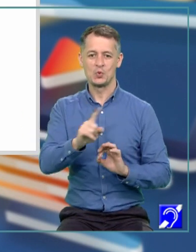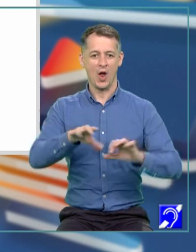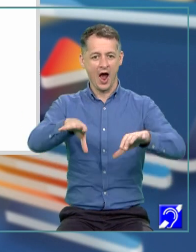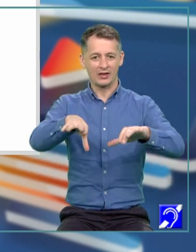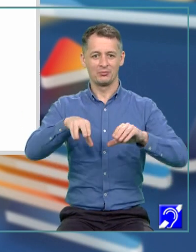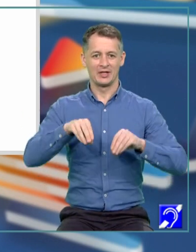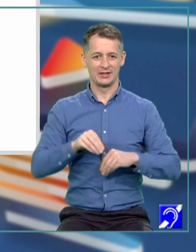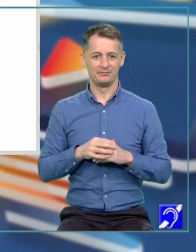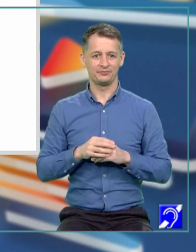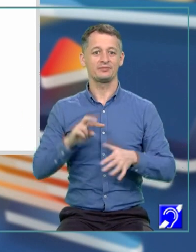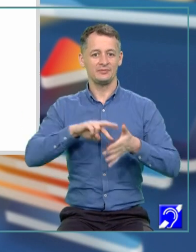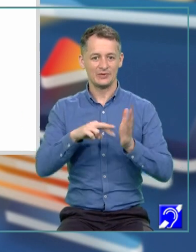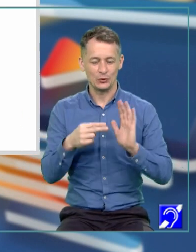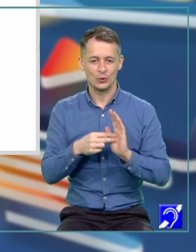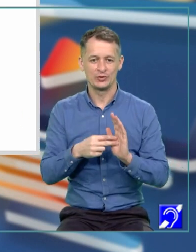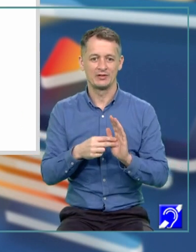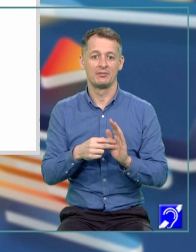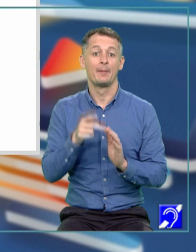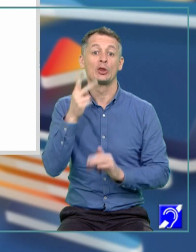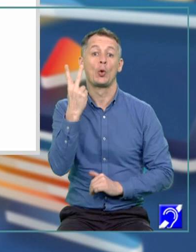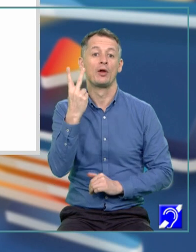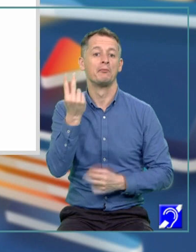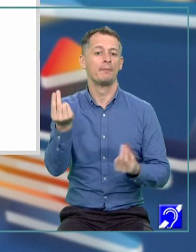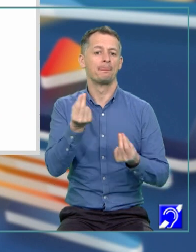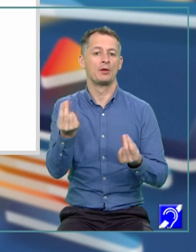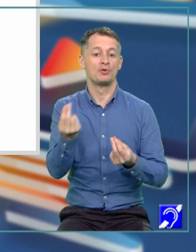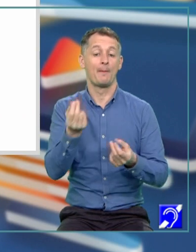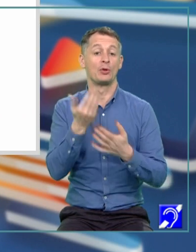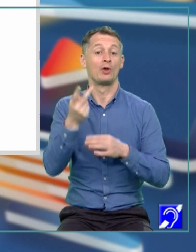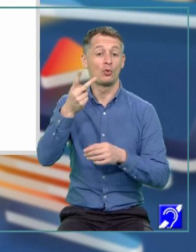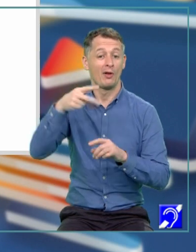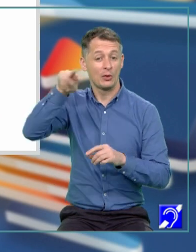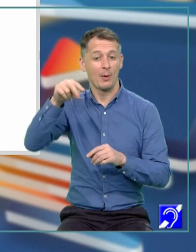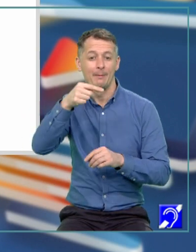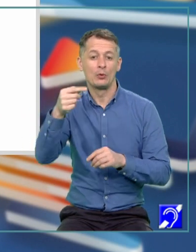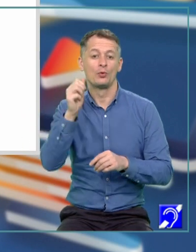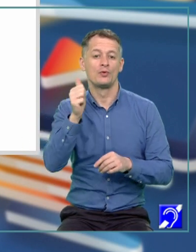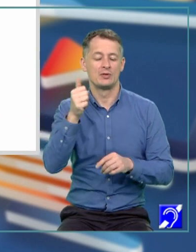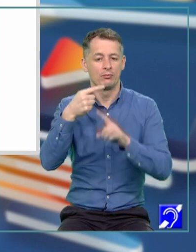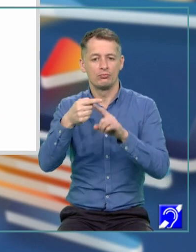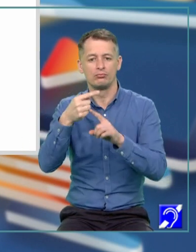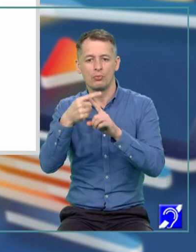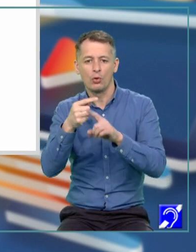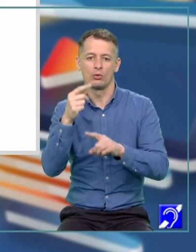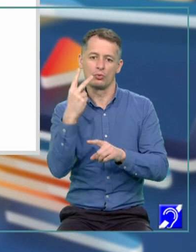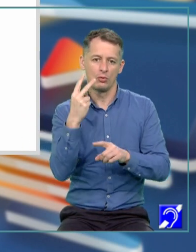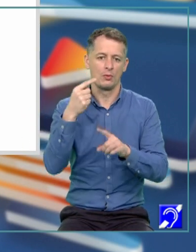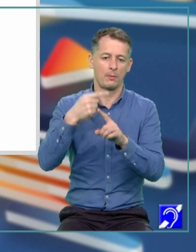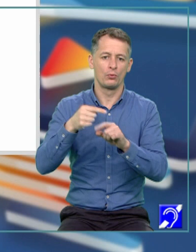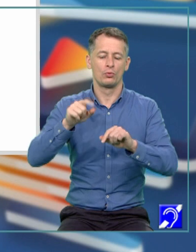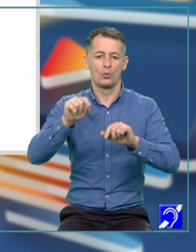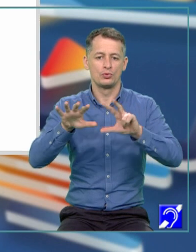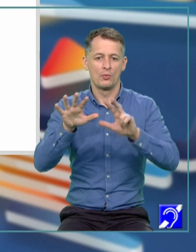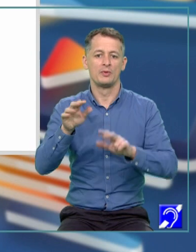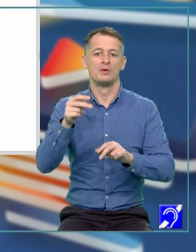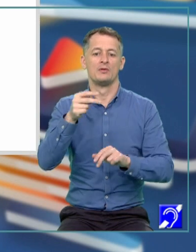ca soluție pe 2. Pentru că 2 la a doua minus 11 ori 2 plus 28 va face 4 minus